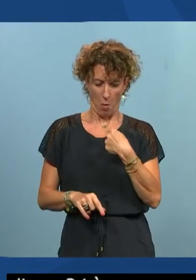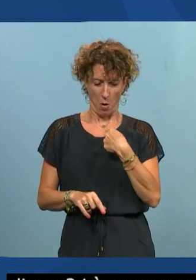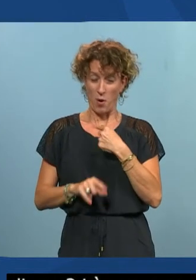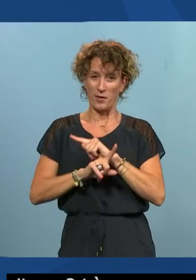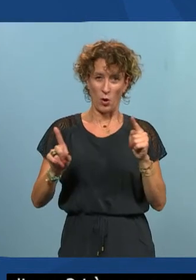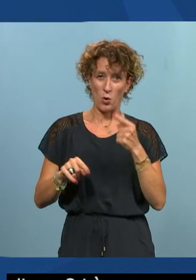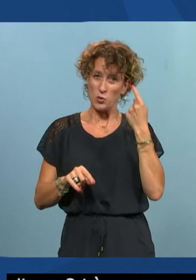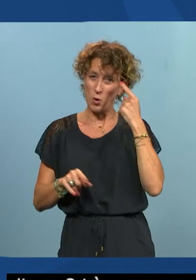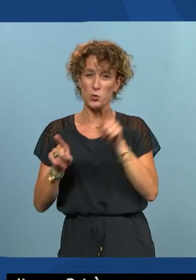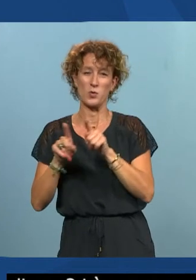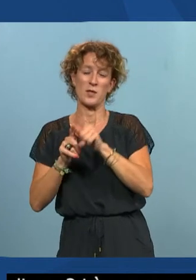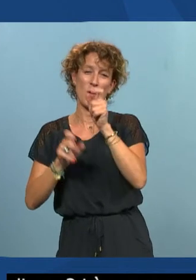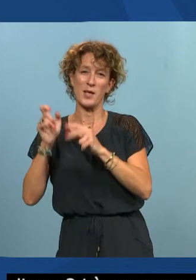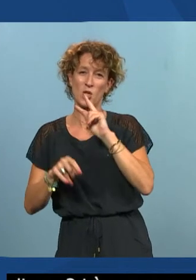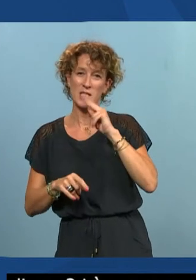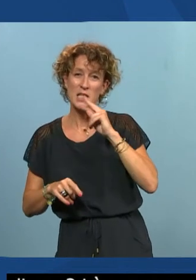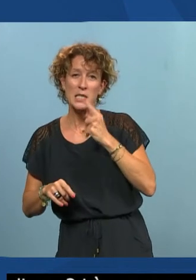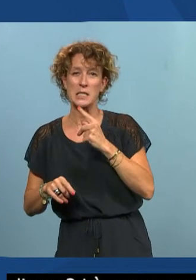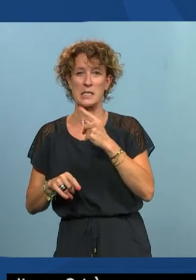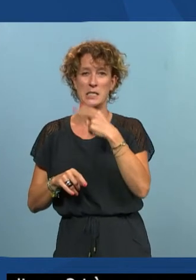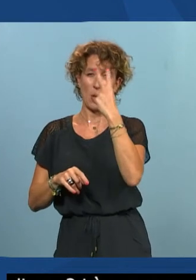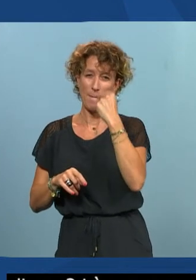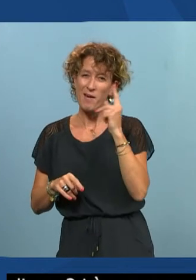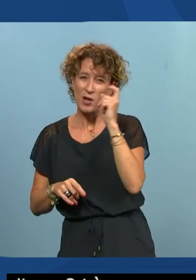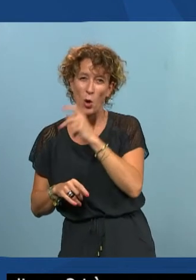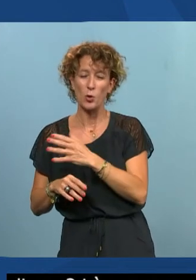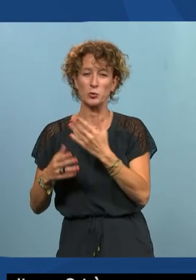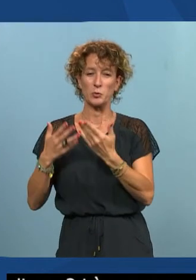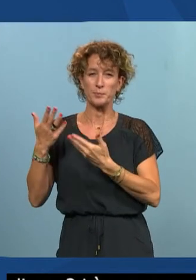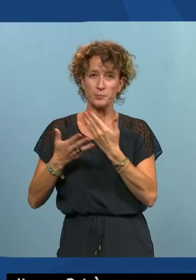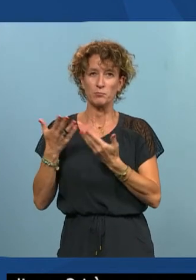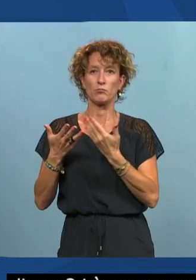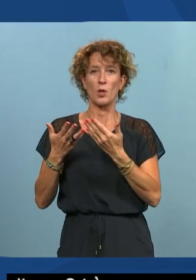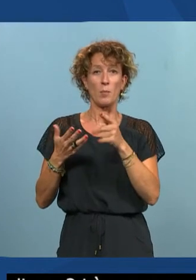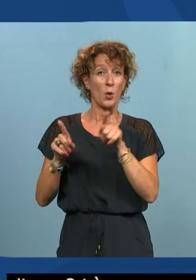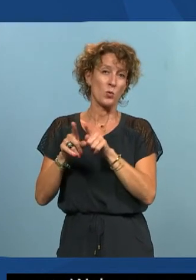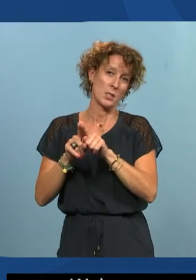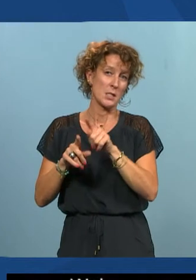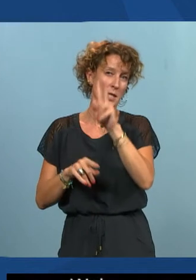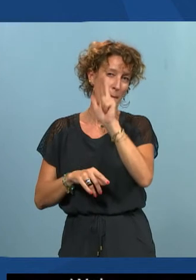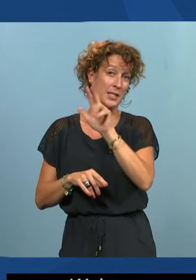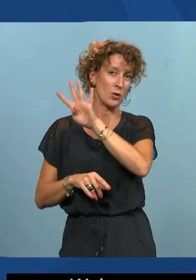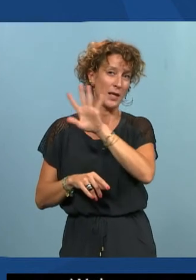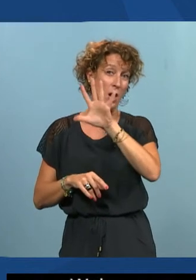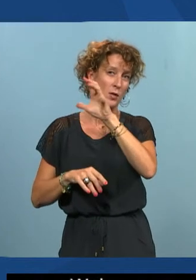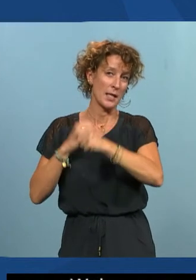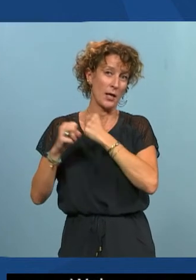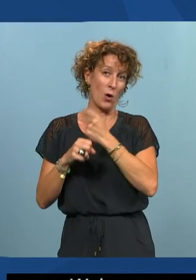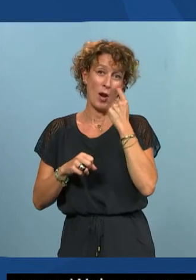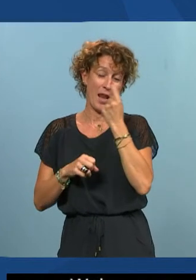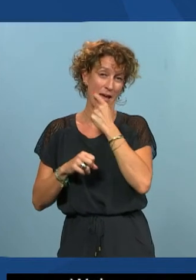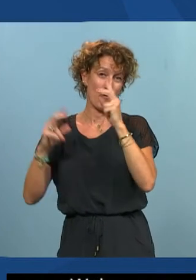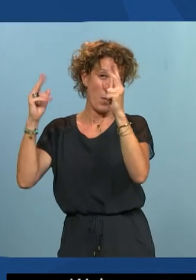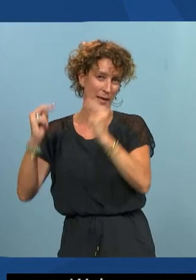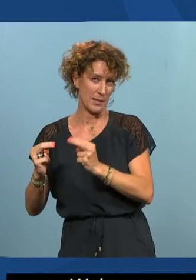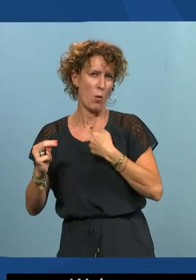dyslexiques et à vous personnes de plus de 45 ans parce que vous avez la vue qui baisse à partir de 45 ans je n'y peux rien moi j'ai pris un peu